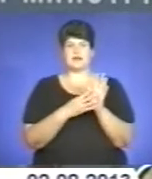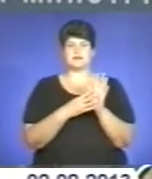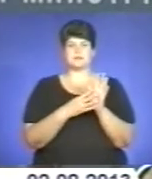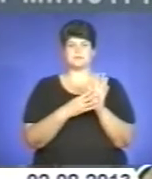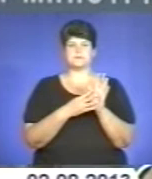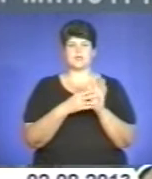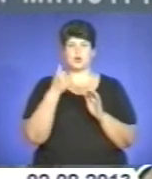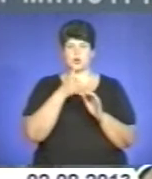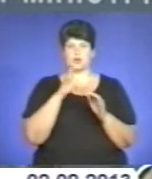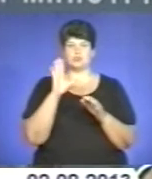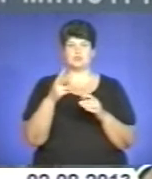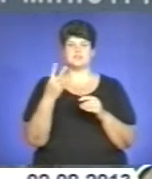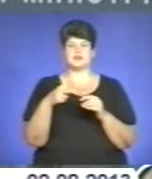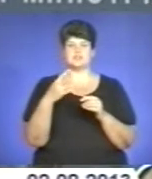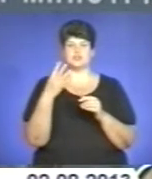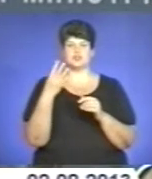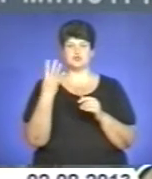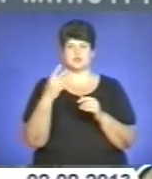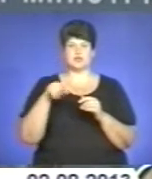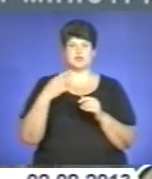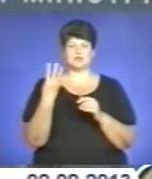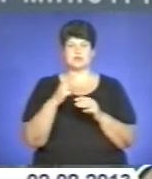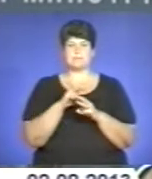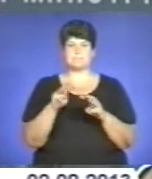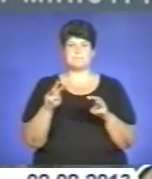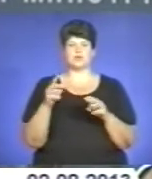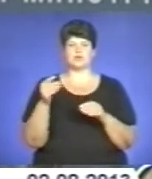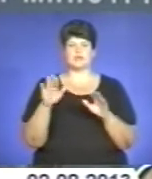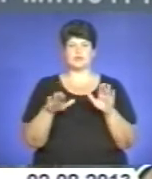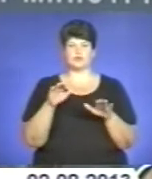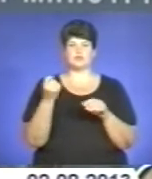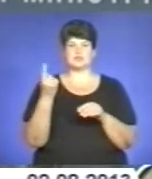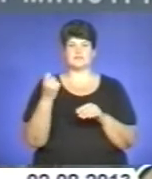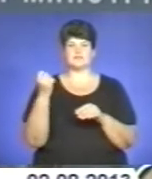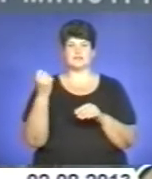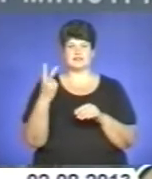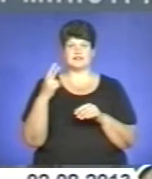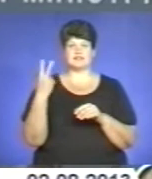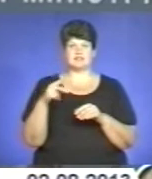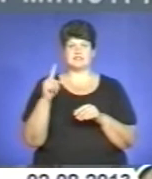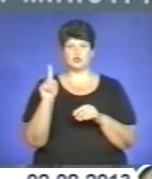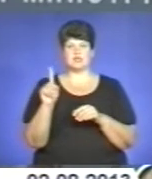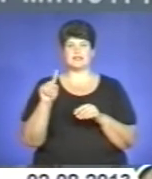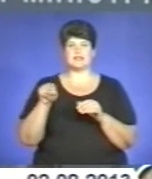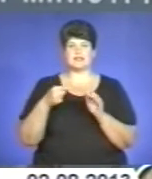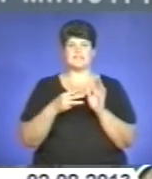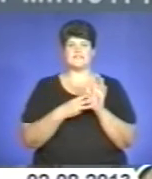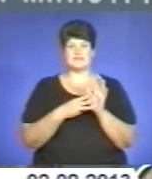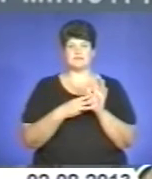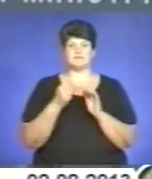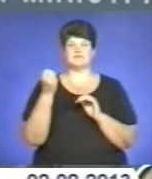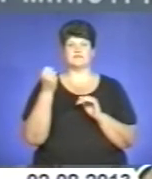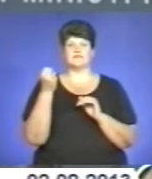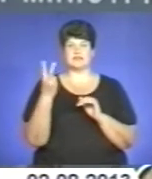роках склали 24,4 мільйони тонн, в 11-12-21,8 і в 12